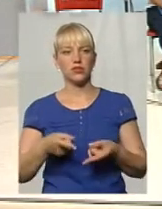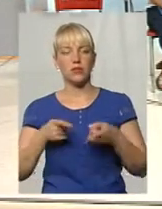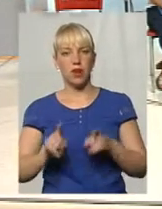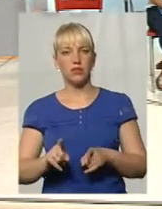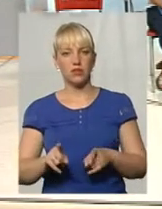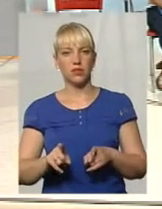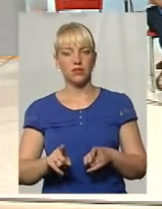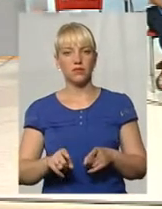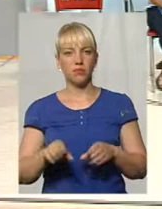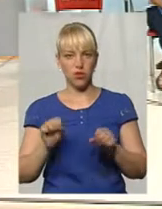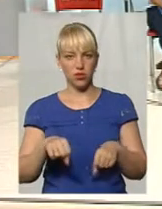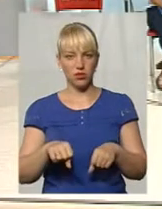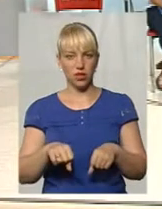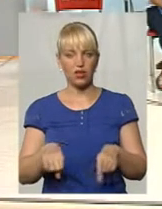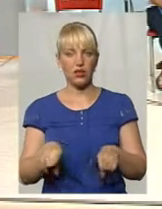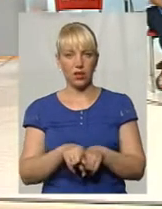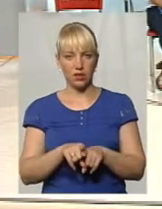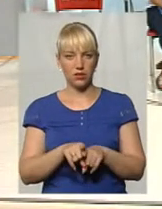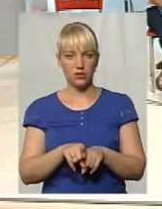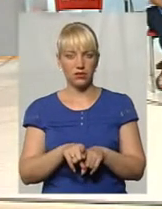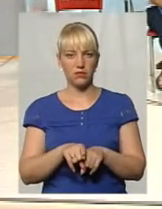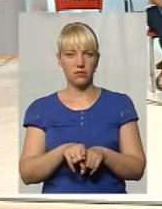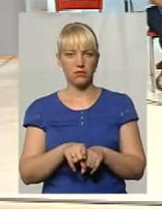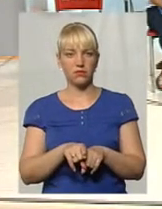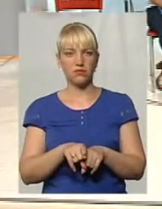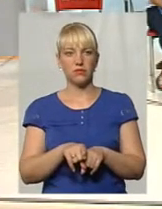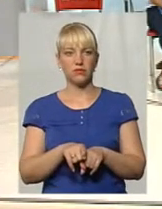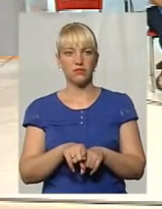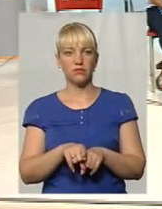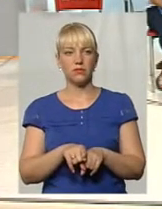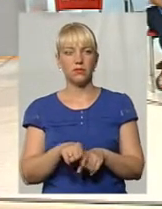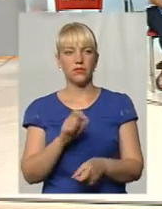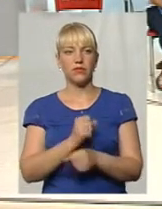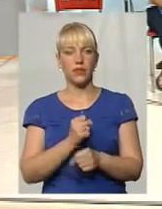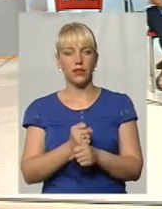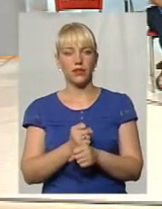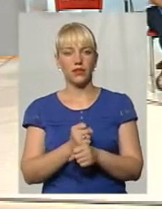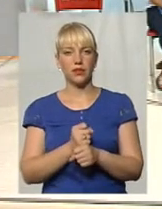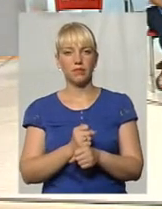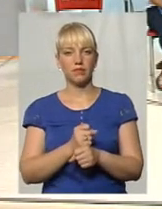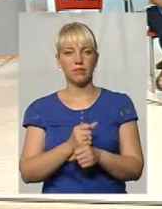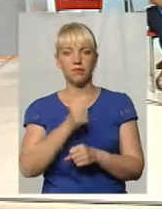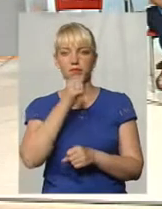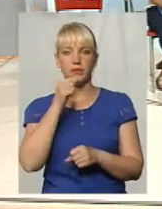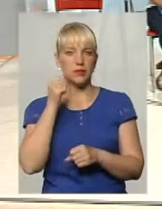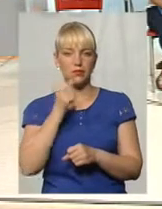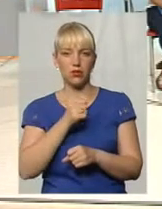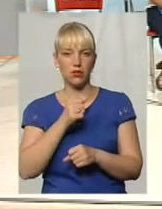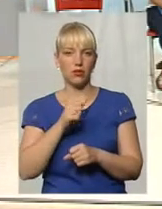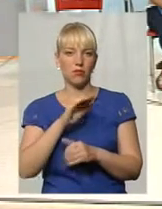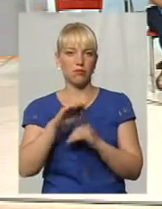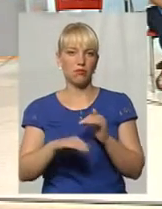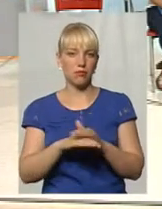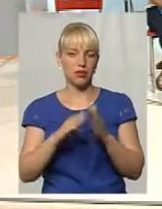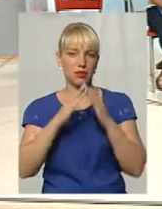можна таким чином діяти підпільно, під дахом